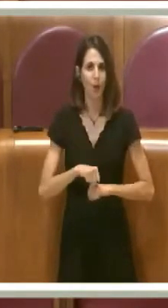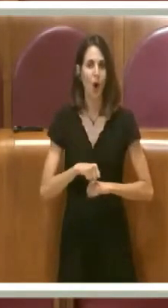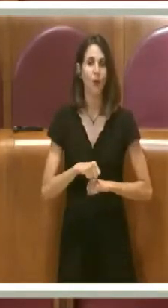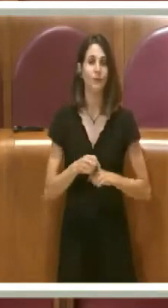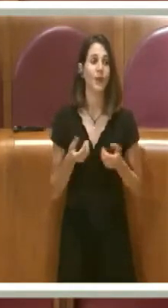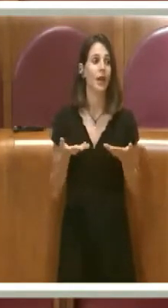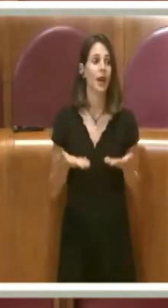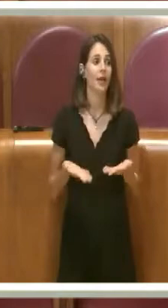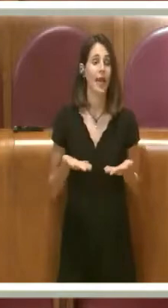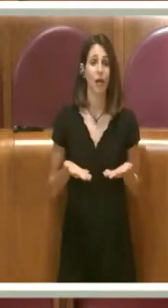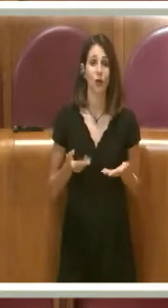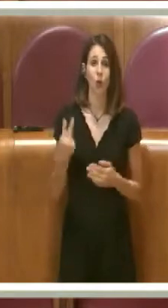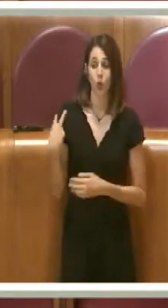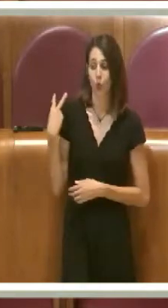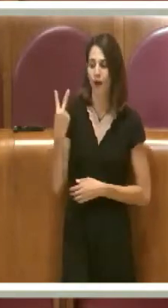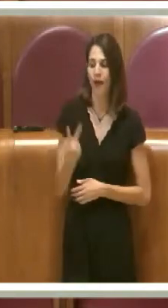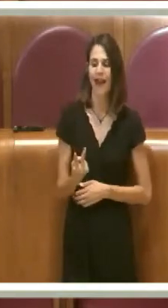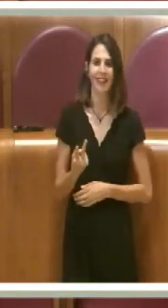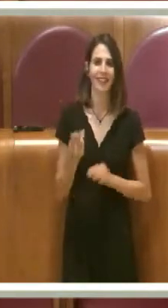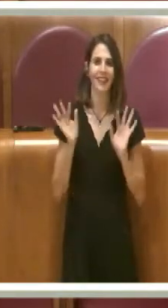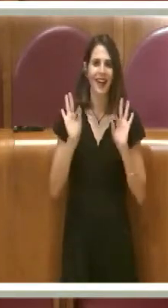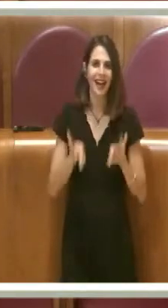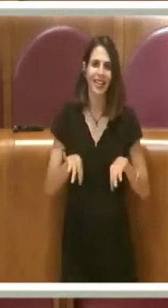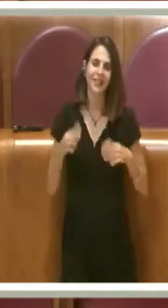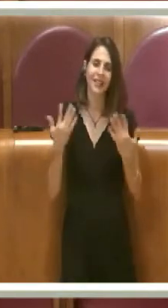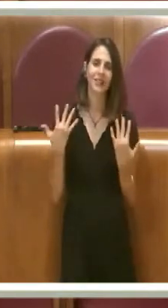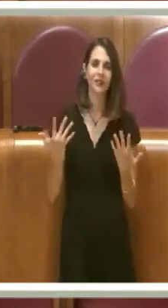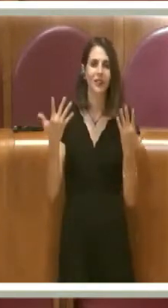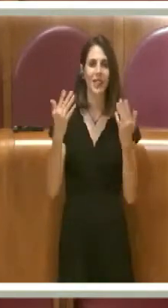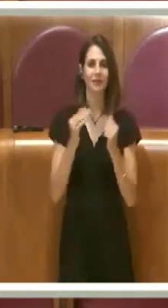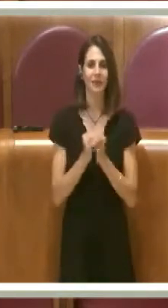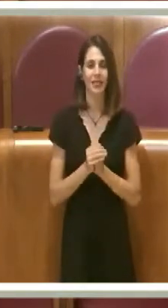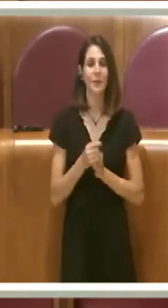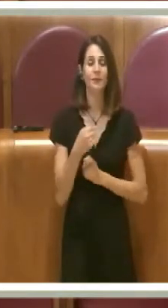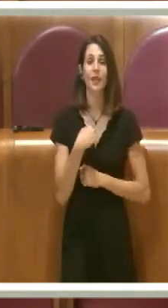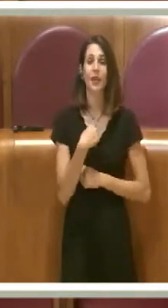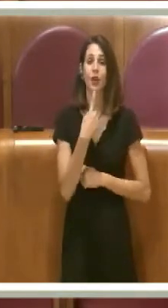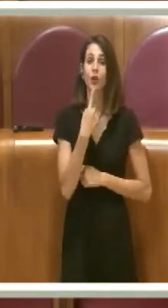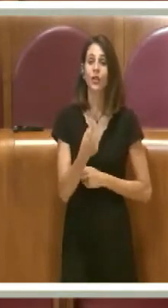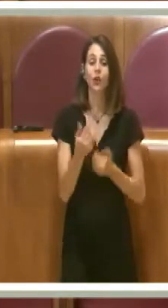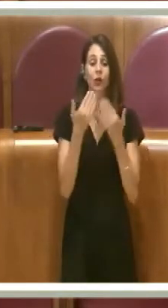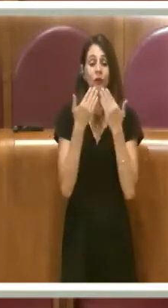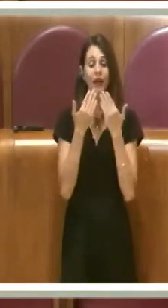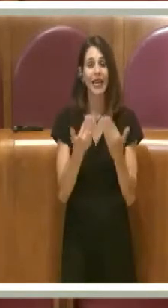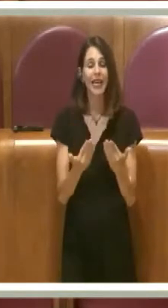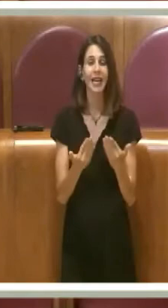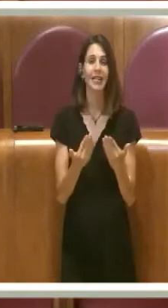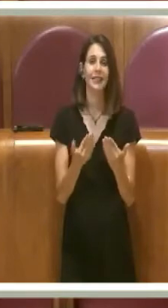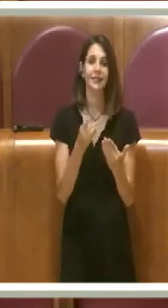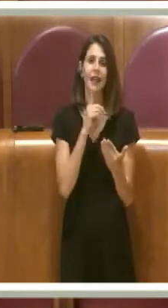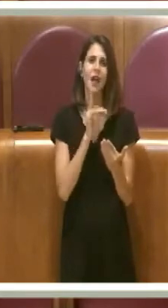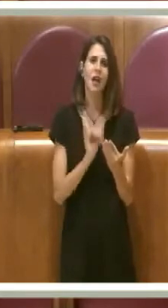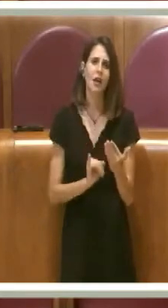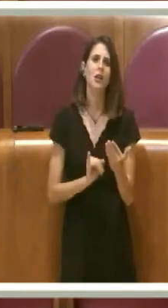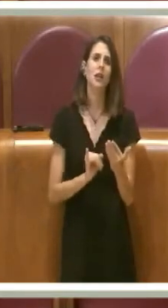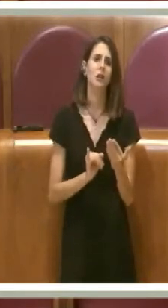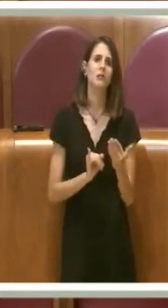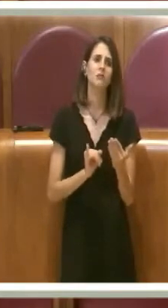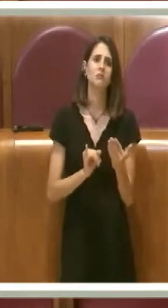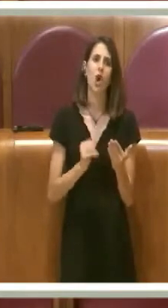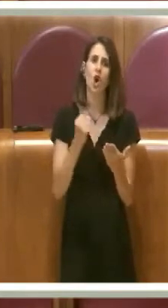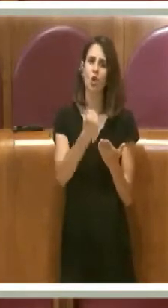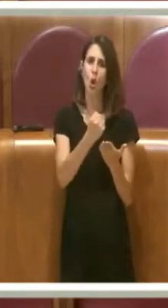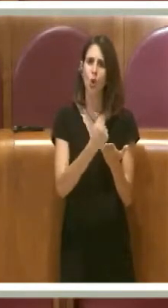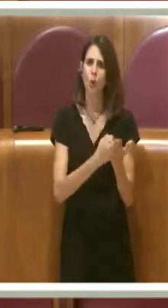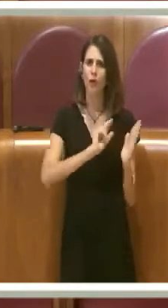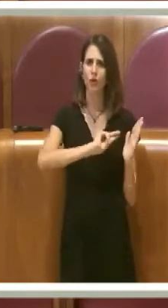siamo arrivati dopo due anni, ringrazio chi ha voluto condividere il documento, ringrazio